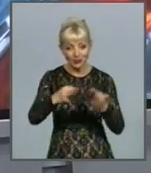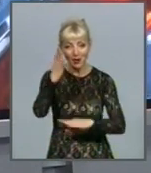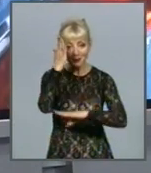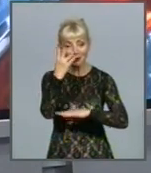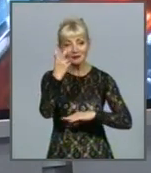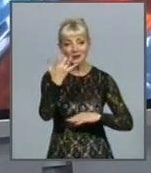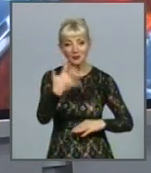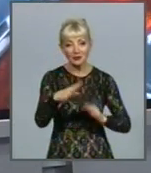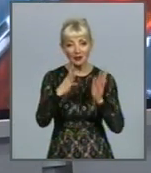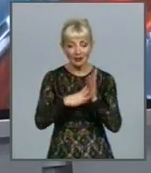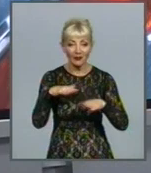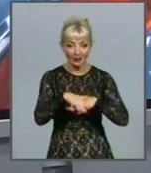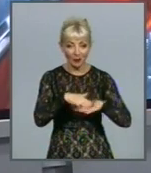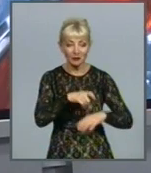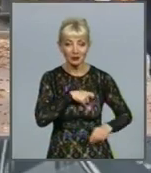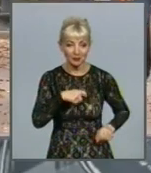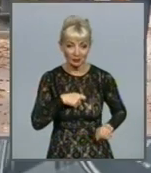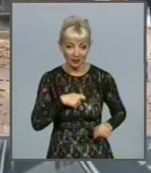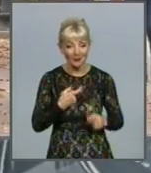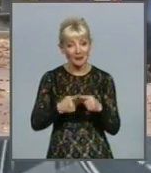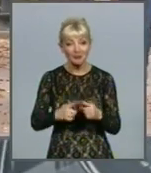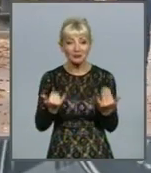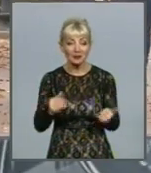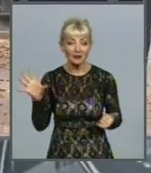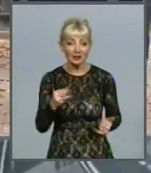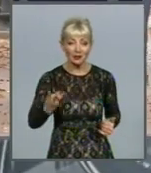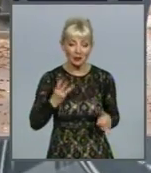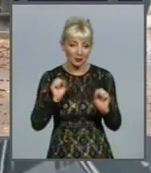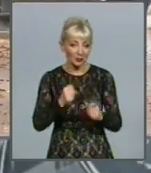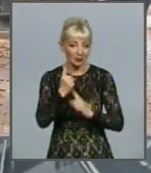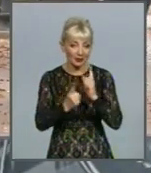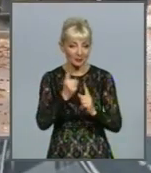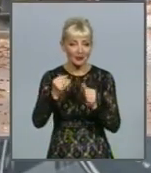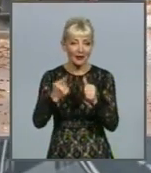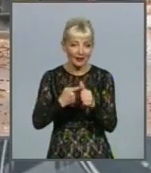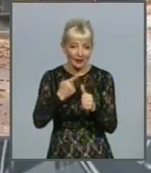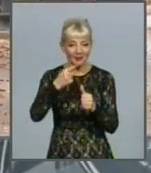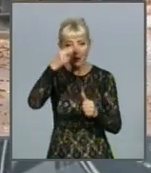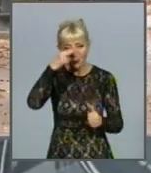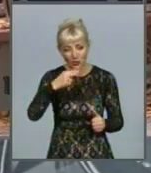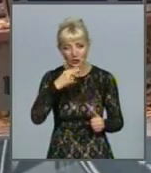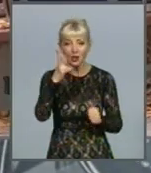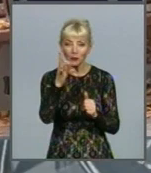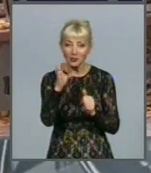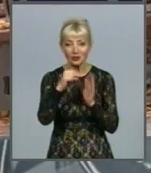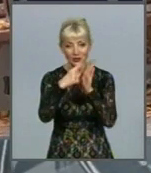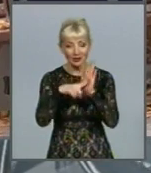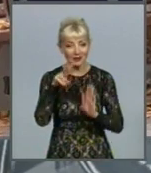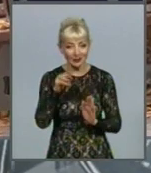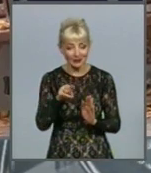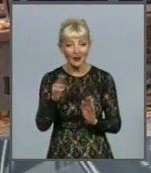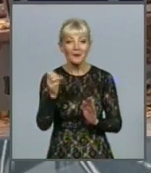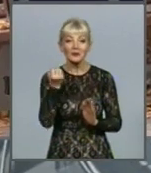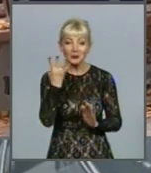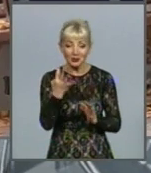259 народних обранців. Тож, нарешті всі бажаючі можуть змінювати ім'я по-батькові, але з 16 років. З 14